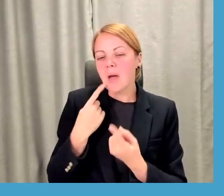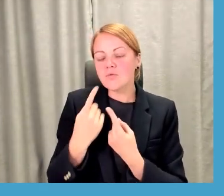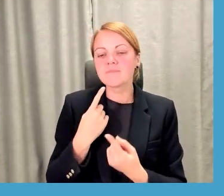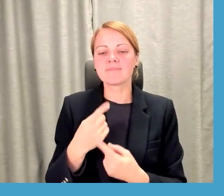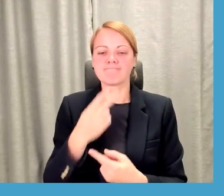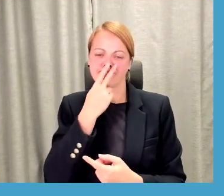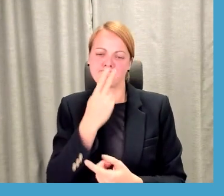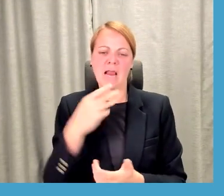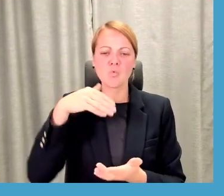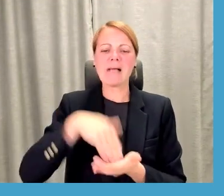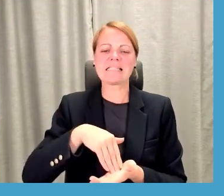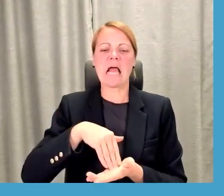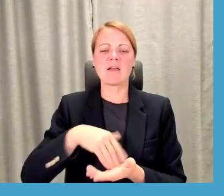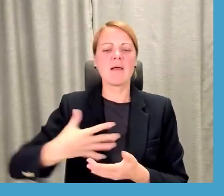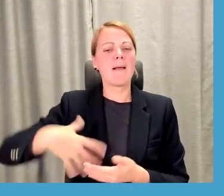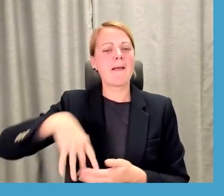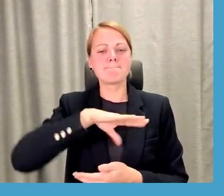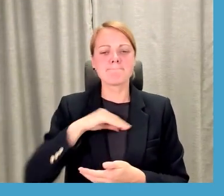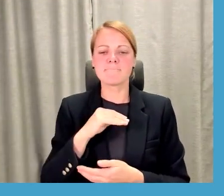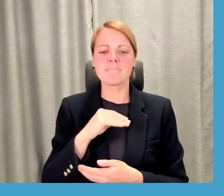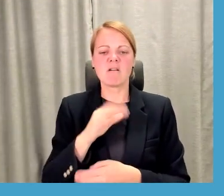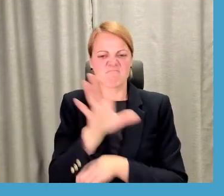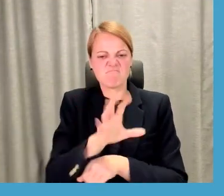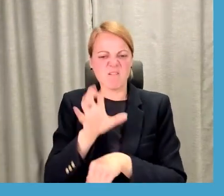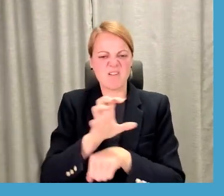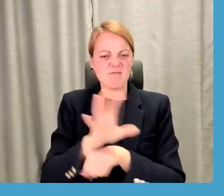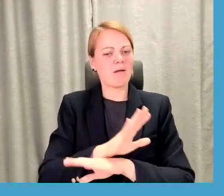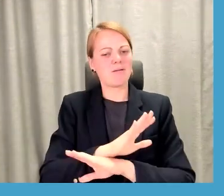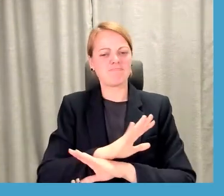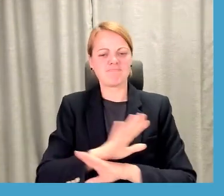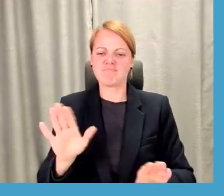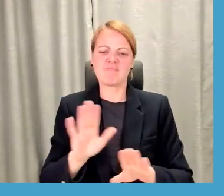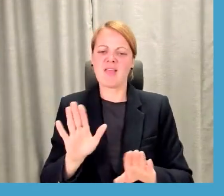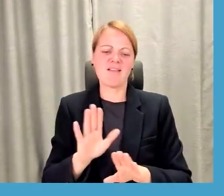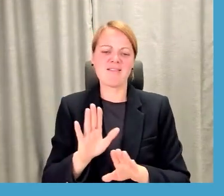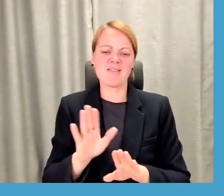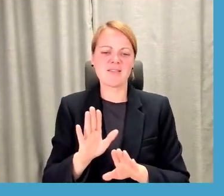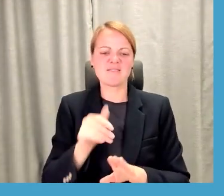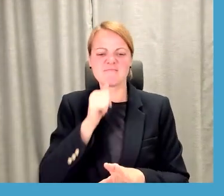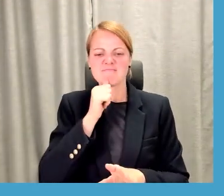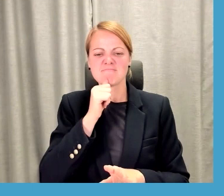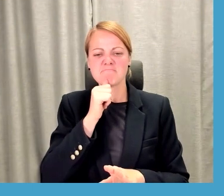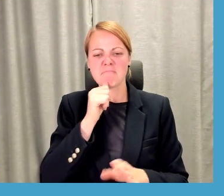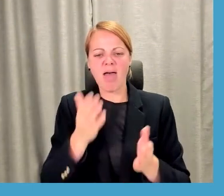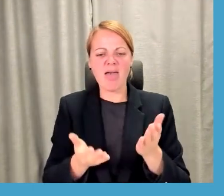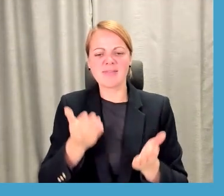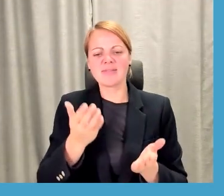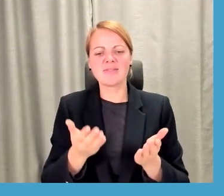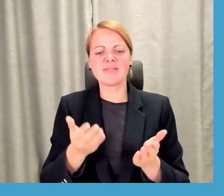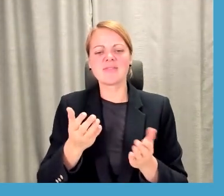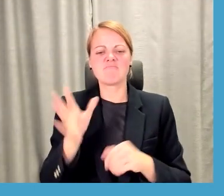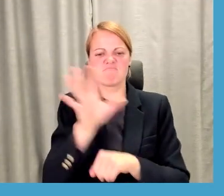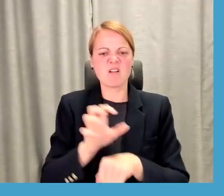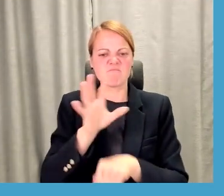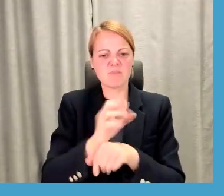nostāja tādi, ka mēs nevis esam tie bargie pasniedzēja, kas, kā saka, mēģina studentu, nu, tur, kā saka, bargi